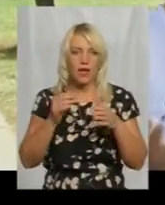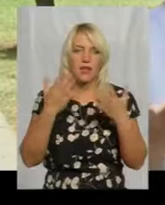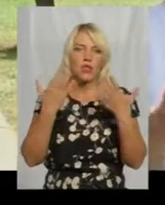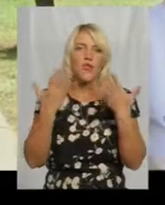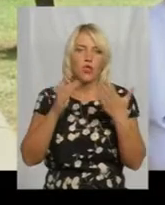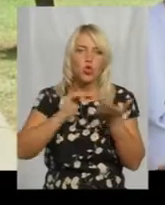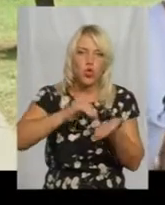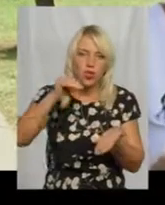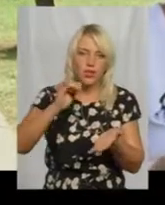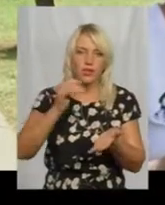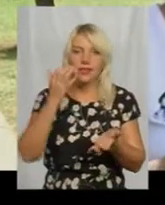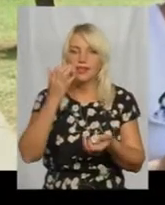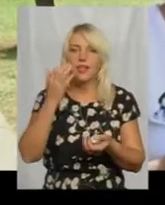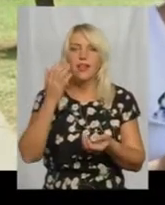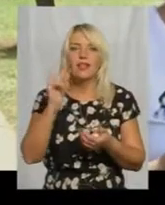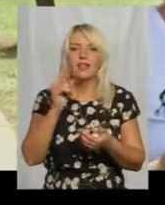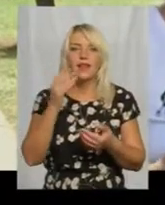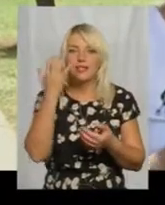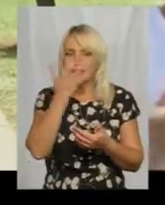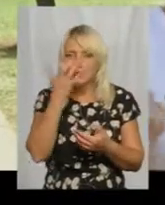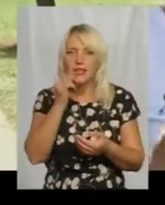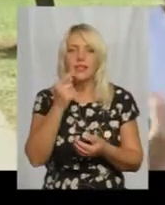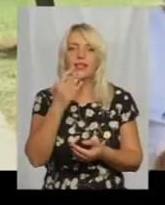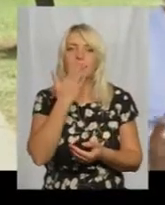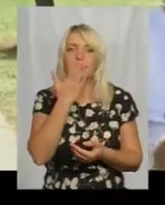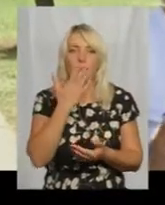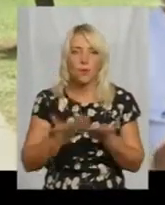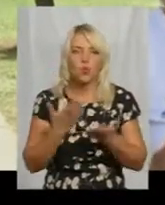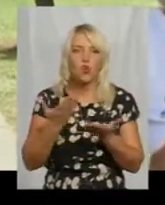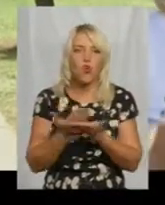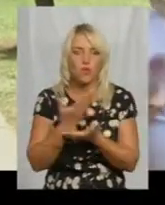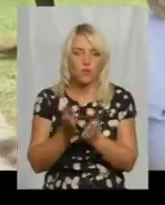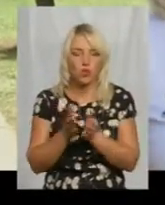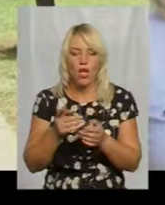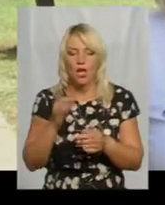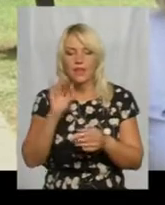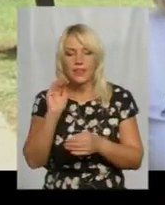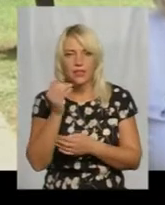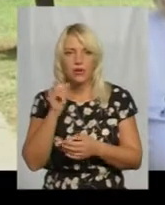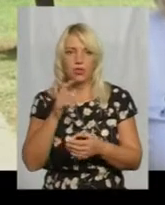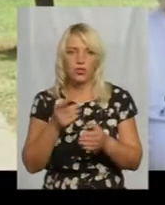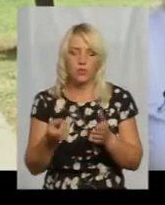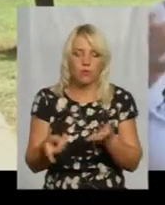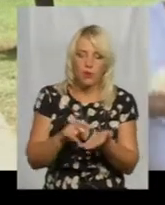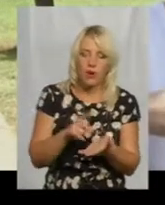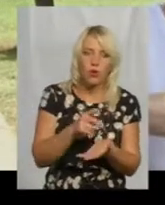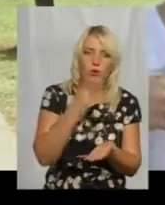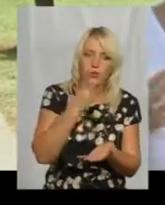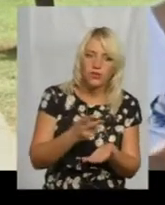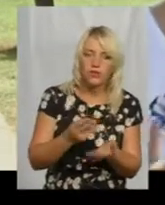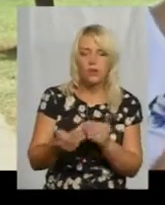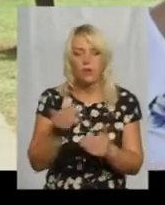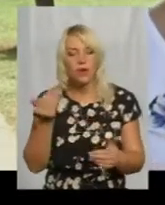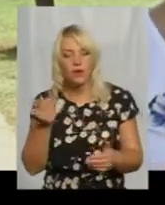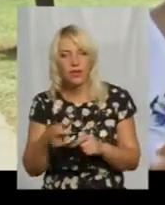зір, і навіть на запах, якщо це новенькі книжки. І дитина може в будь-який момент перегорнути попередній матеріал, подивитись на наступний,